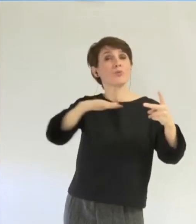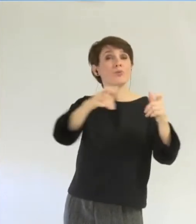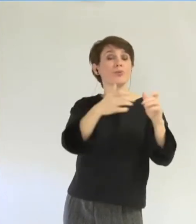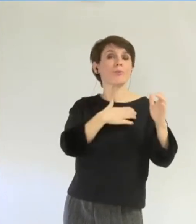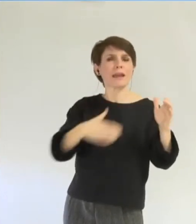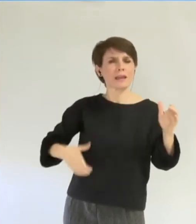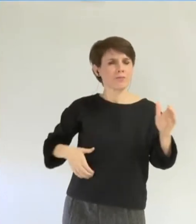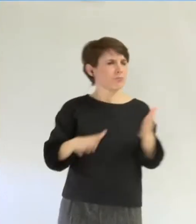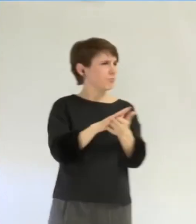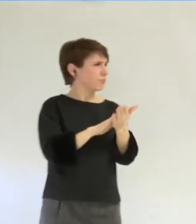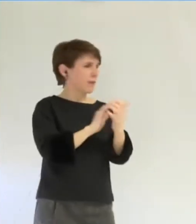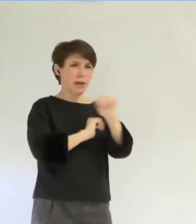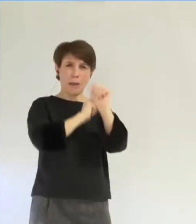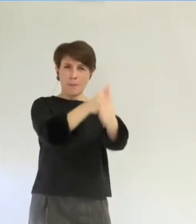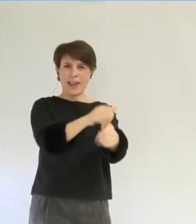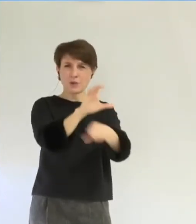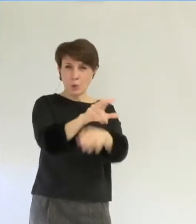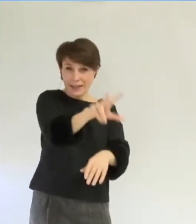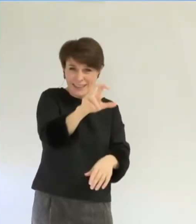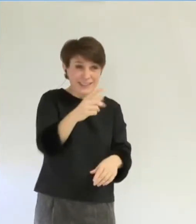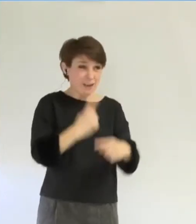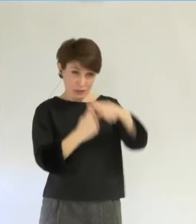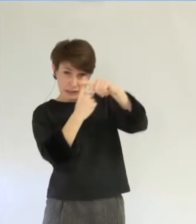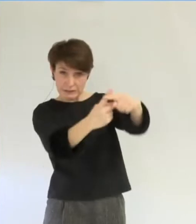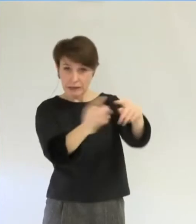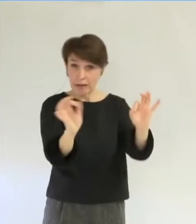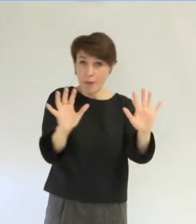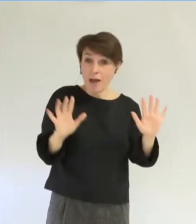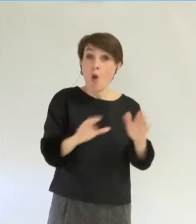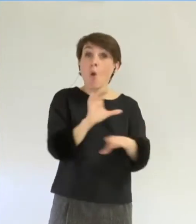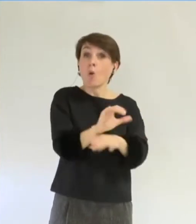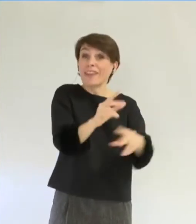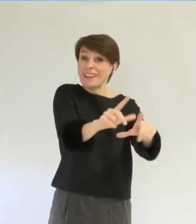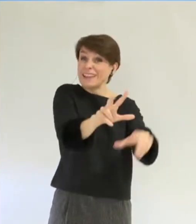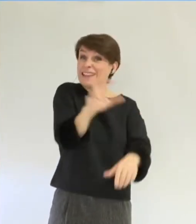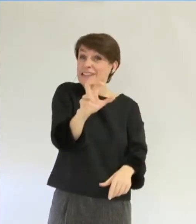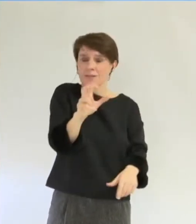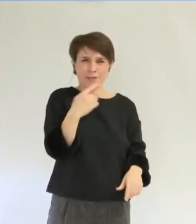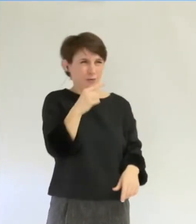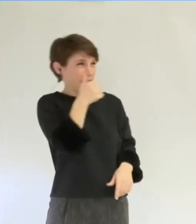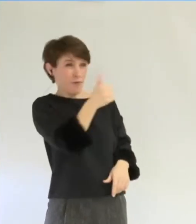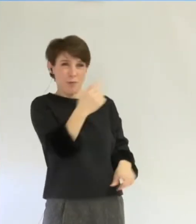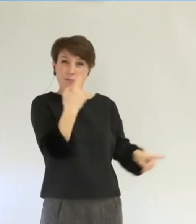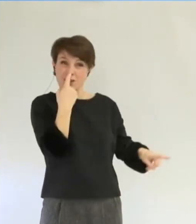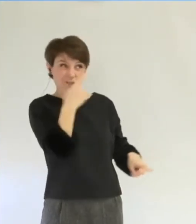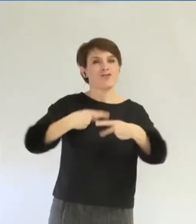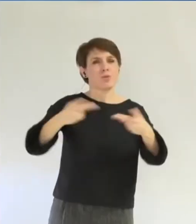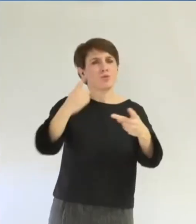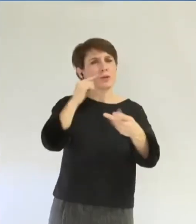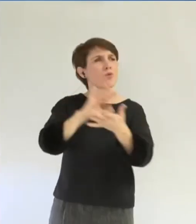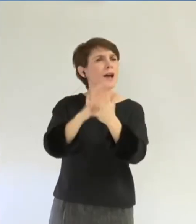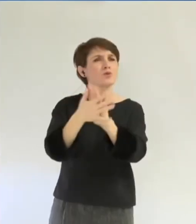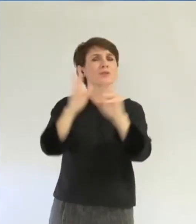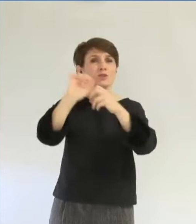la plainte contre X ne désigne personne, et donc d'une certaine manière, vous vous êtes senti concerné par la plainte